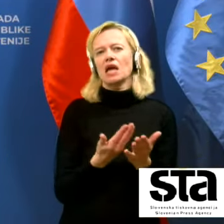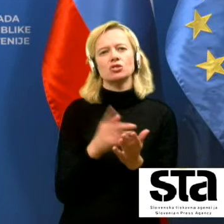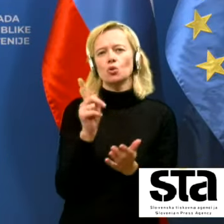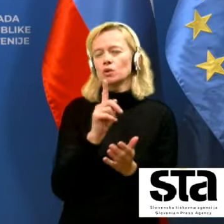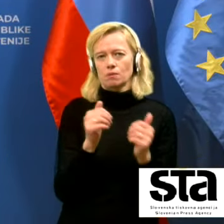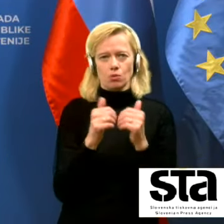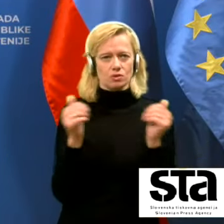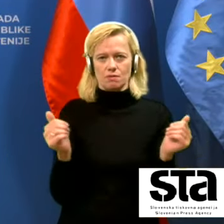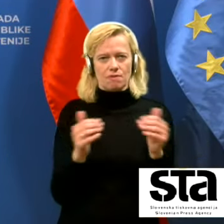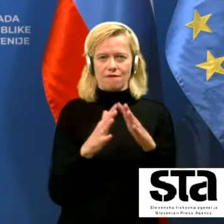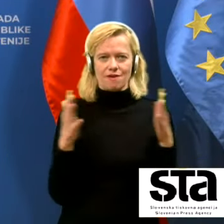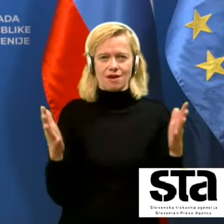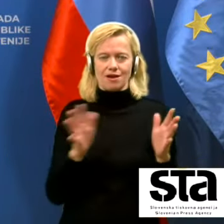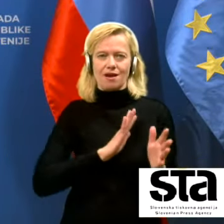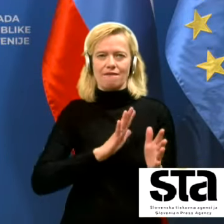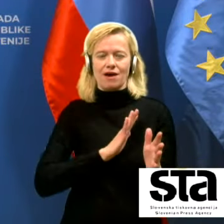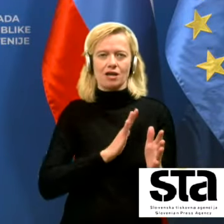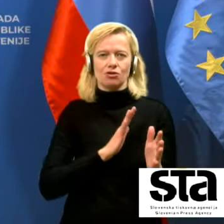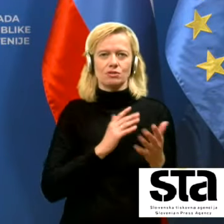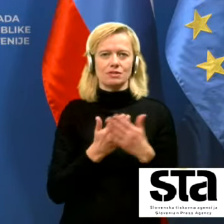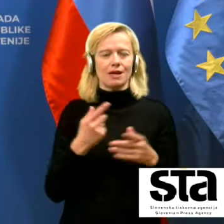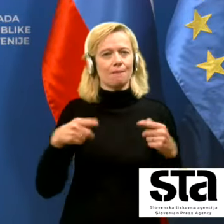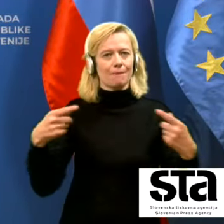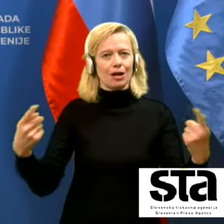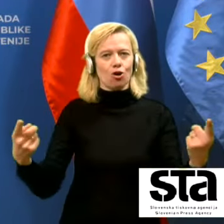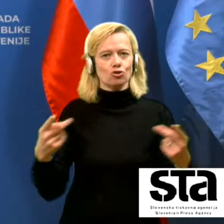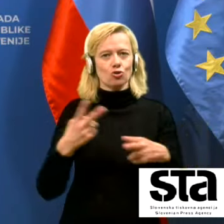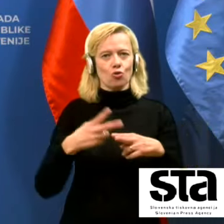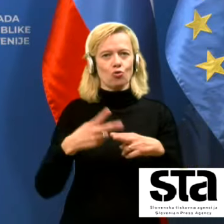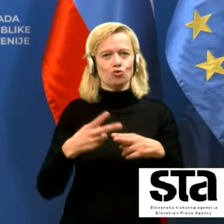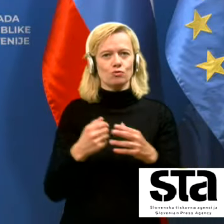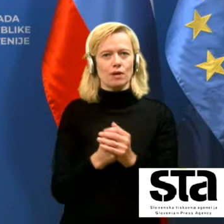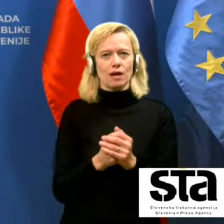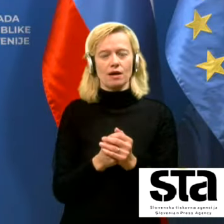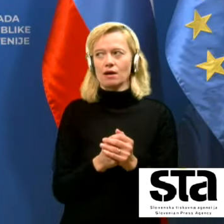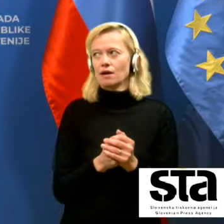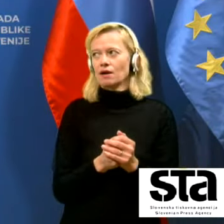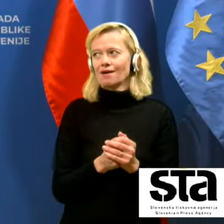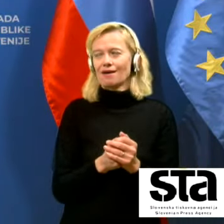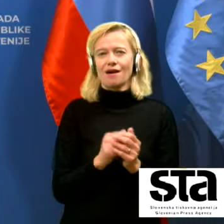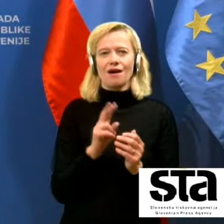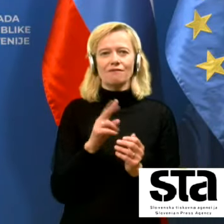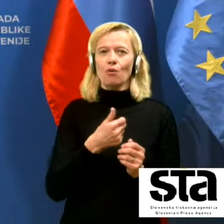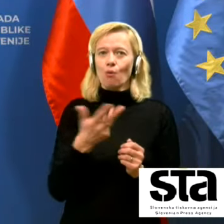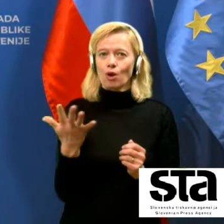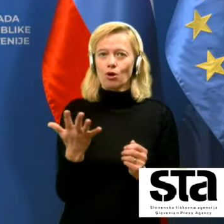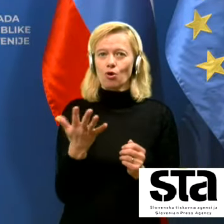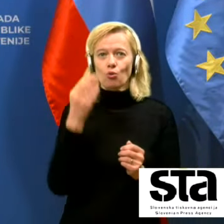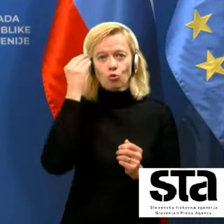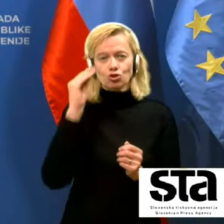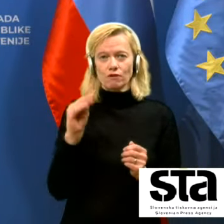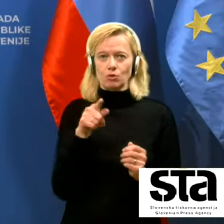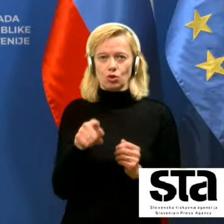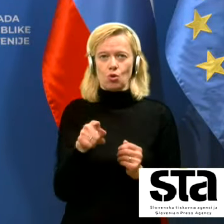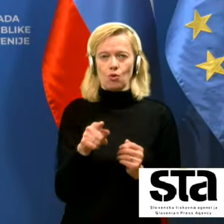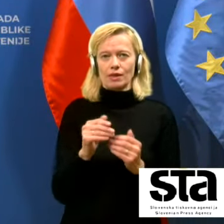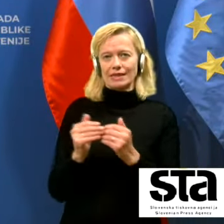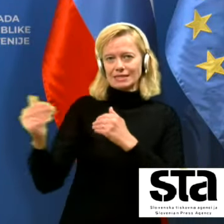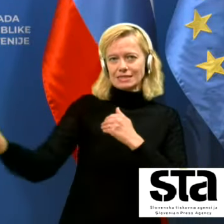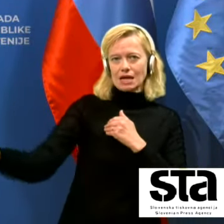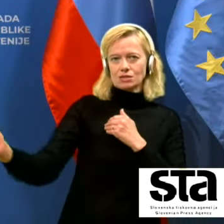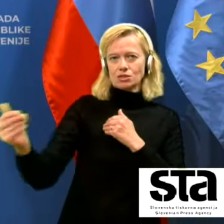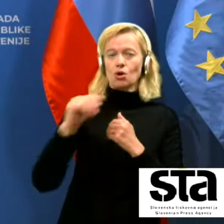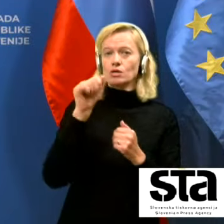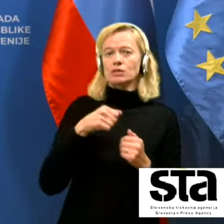nevarnosti za prenos okužbe vkolikor to distanco upoštevamo in zato tudi smiselnost uporabe